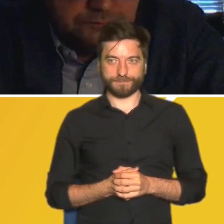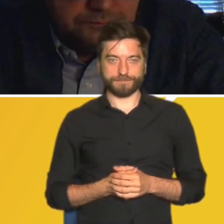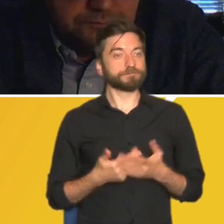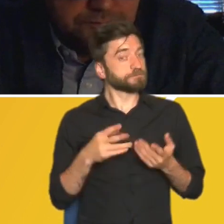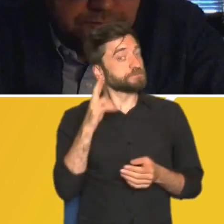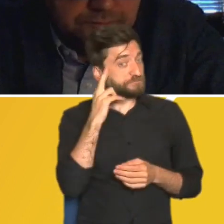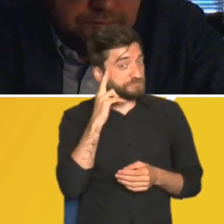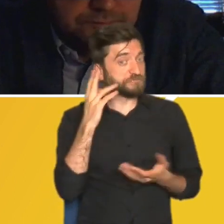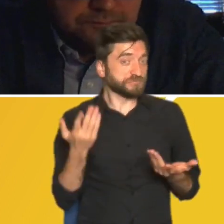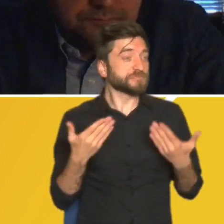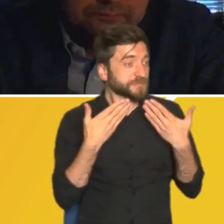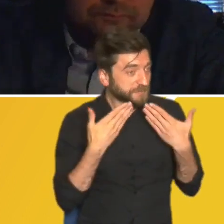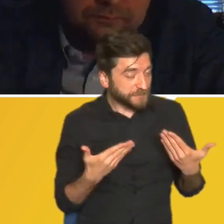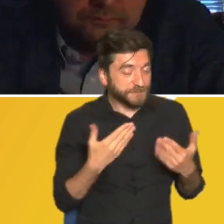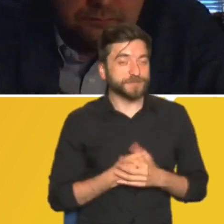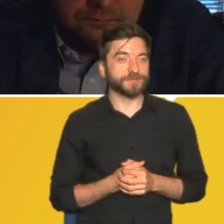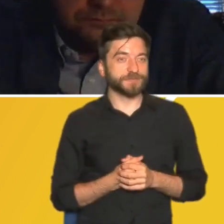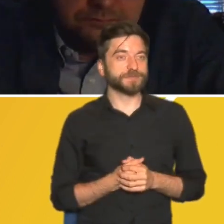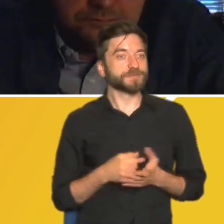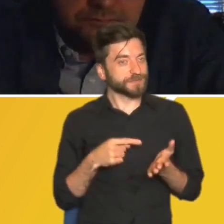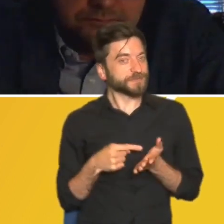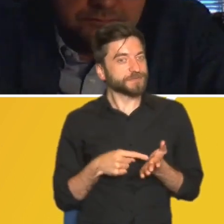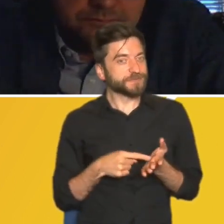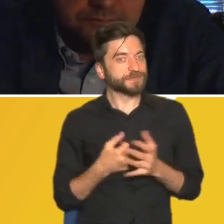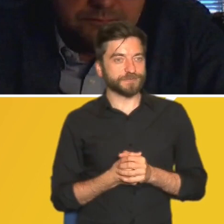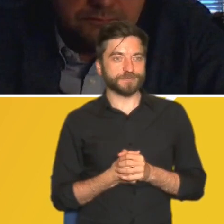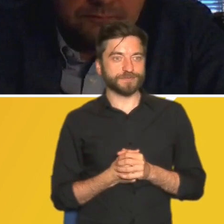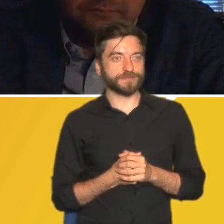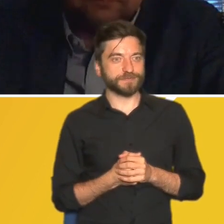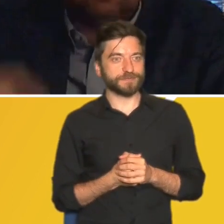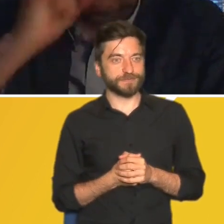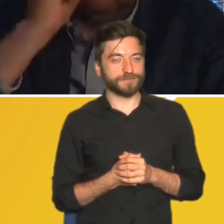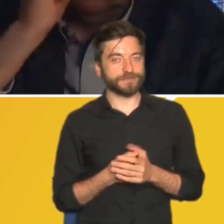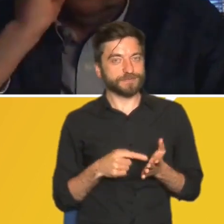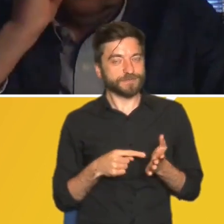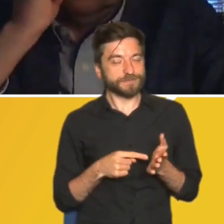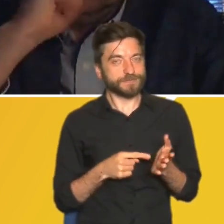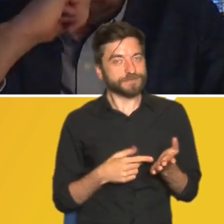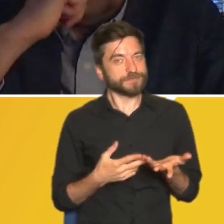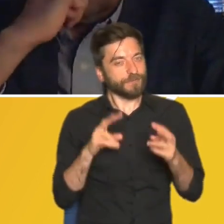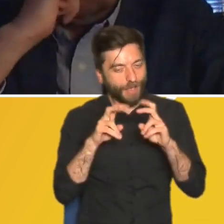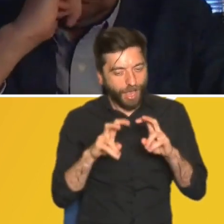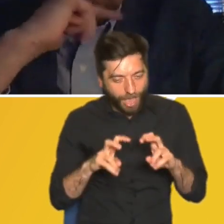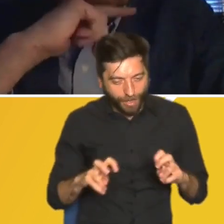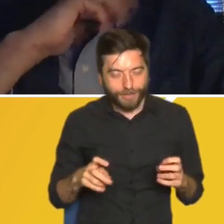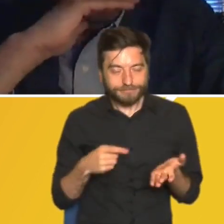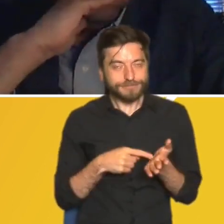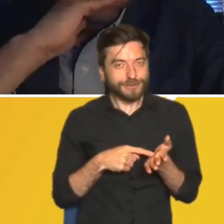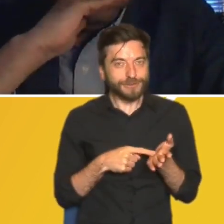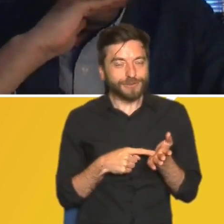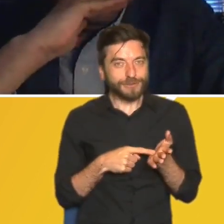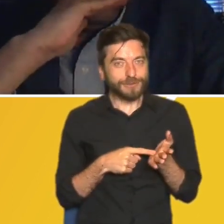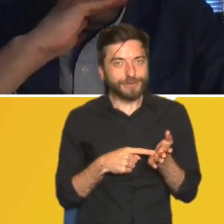rozumiem dziękuję dziękuję bardzo myślę że to że to te te analizy są są